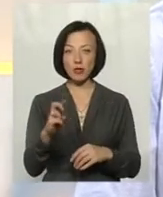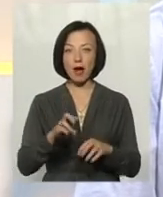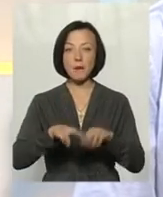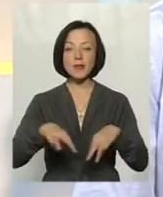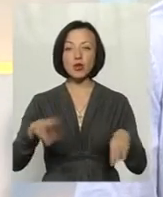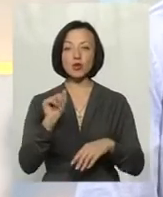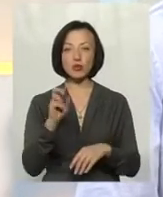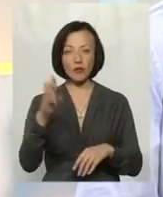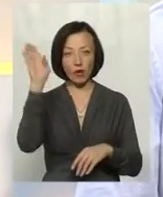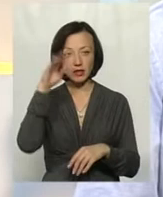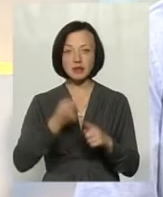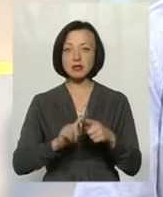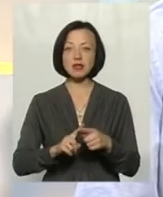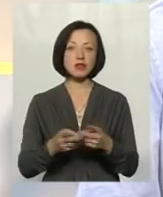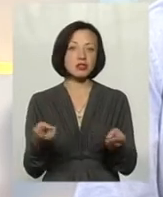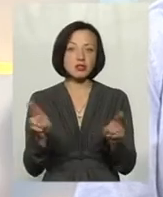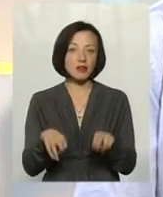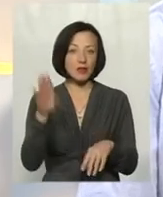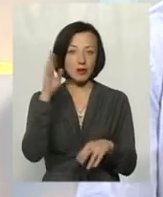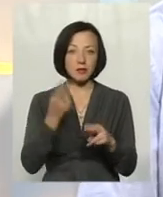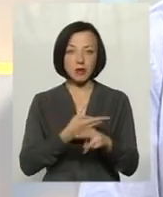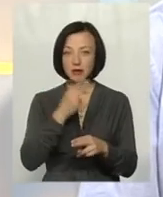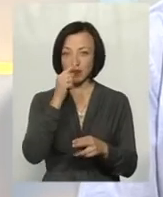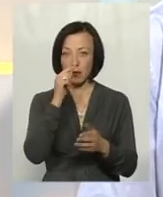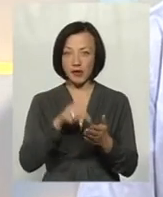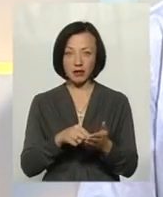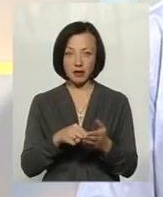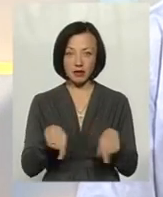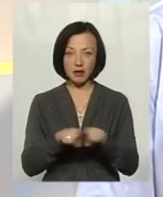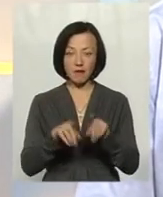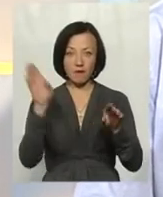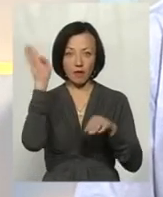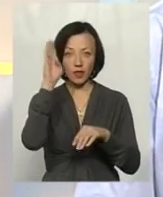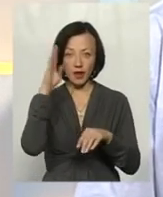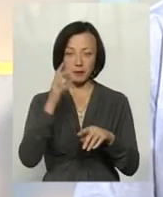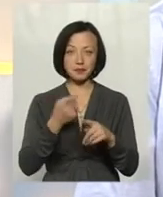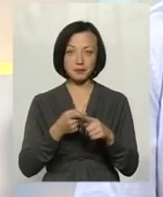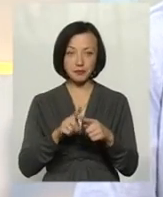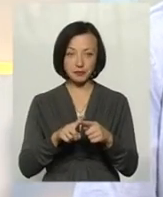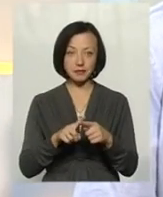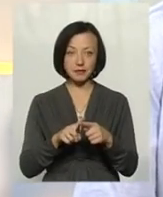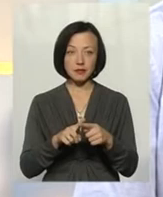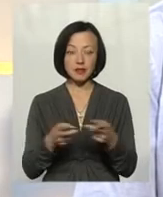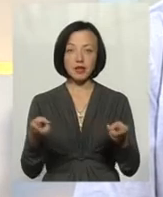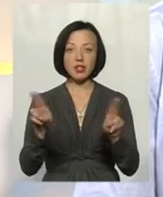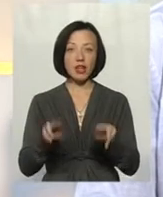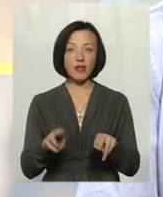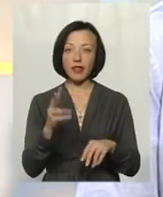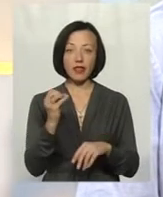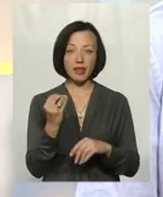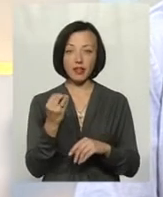кубів води. І тут остануться без води, не дай Бог, попаде така вода в ці підземні джерела, то останеться не